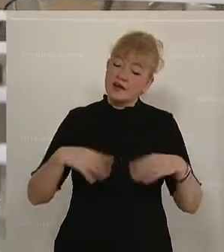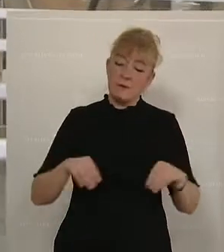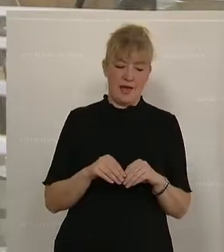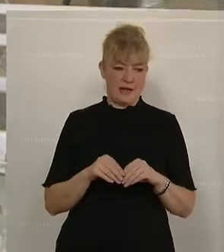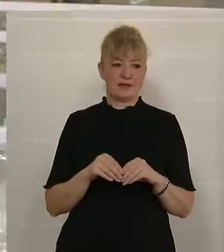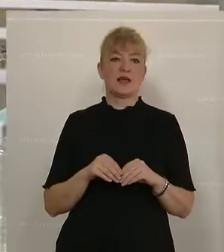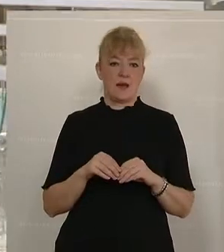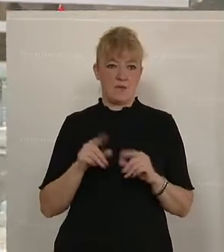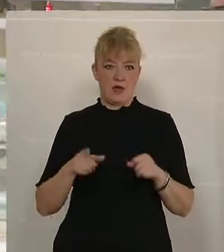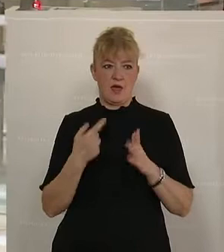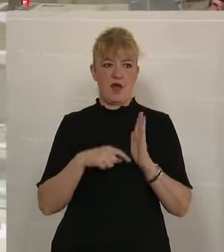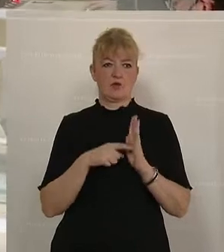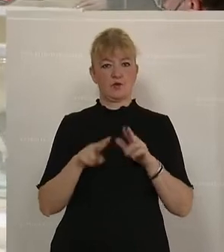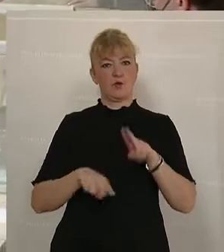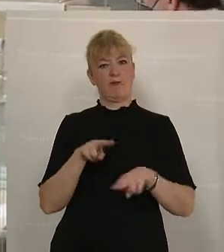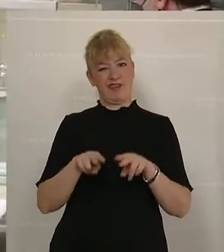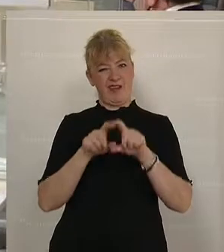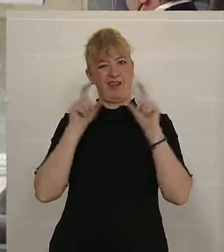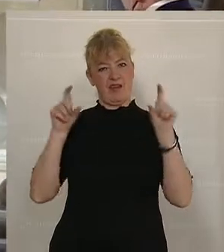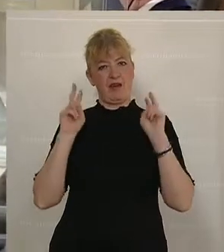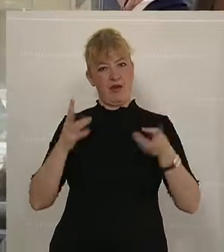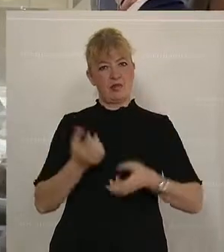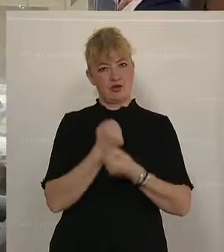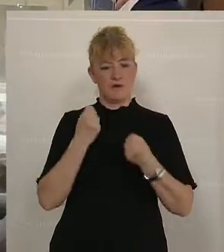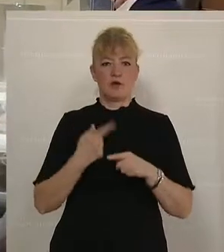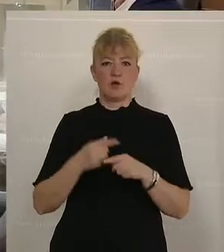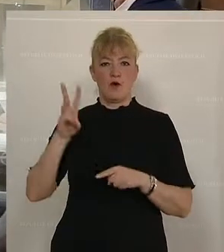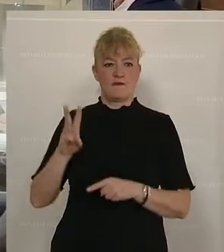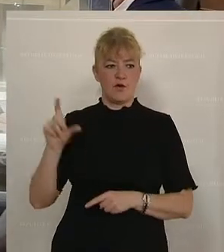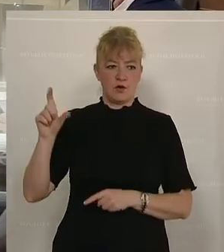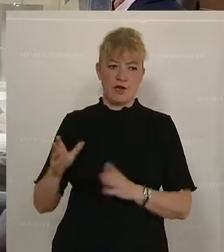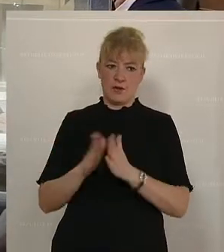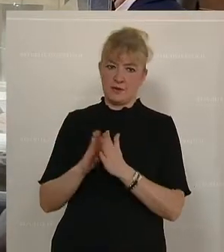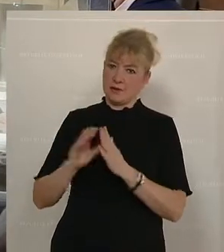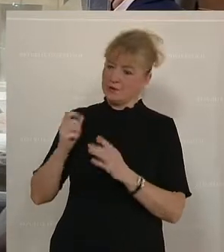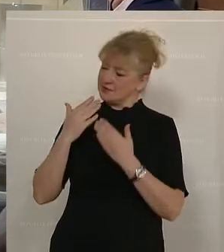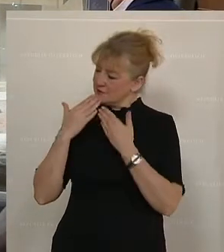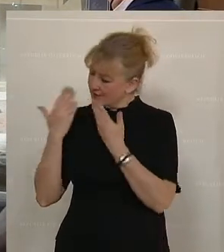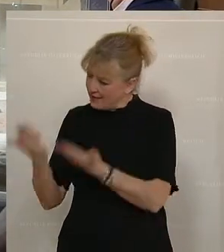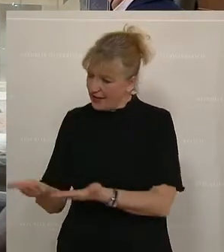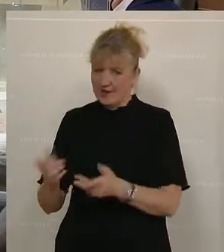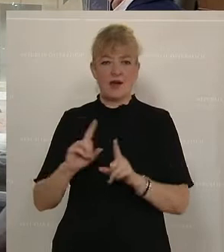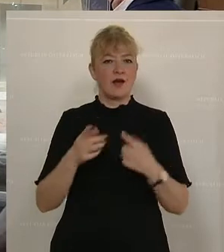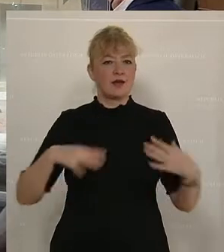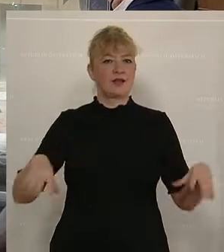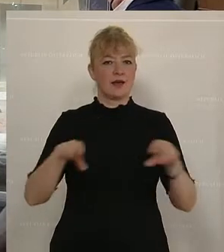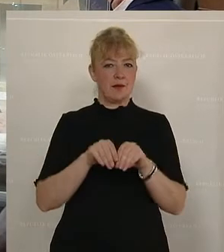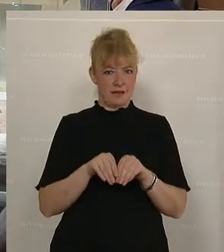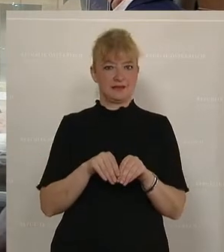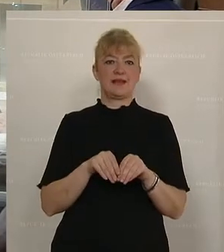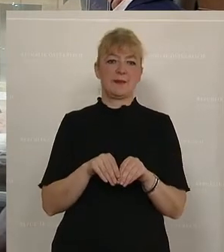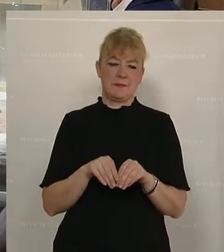Herausforderung Pflege schaffen können. Und dem Gust Wöginger gebührt ein ganz besonderer Dank mit allen gemeinsam, die das am Schluss